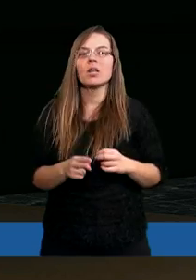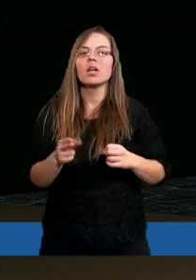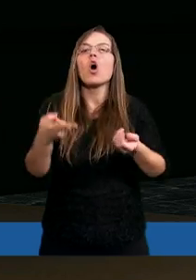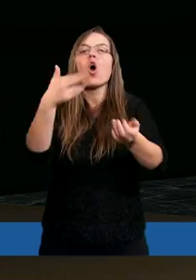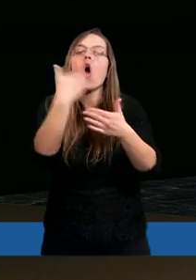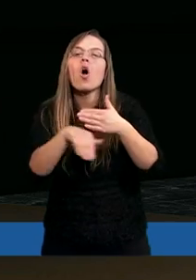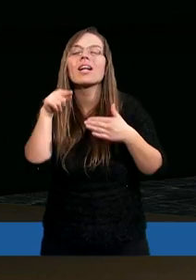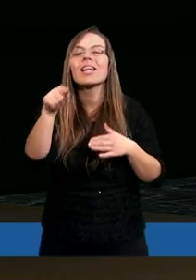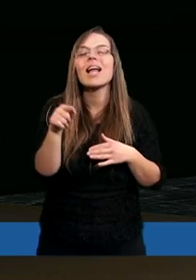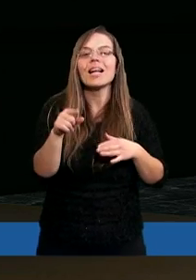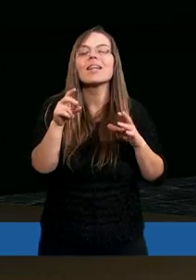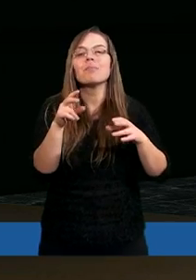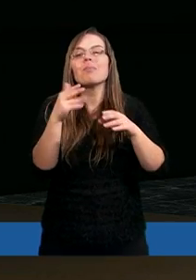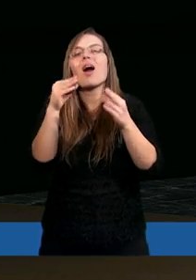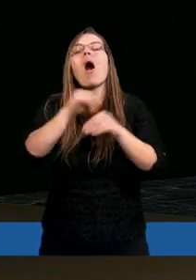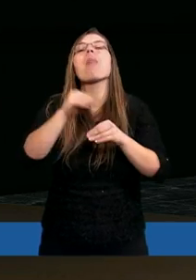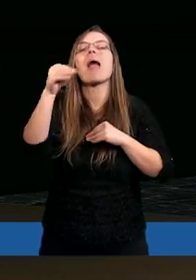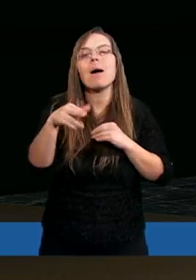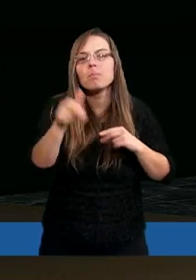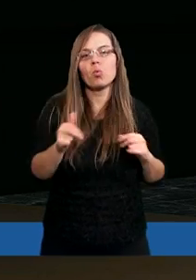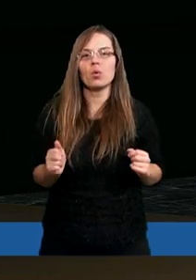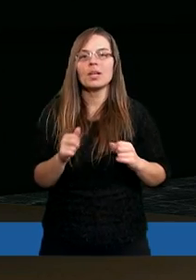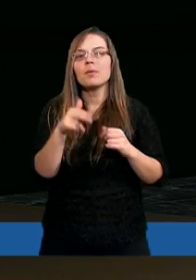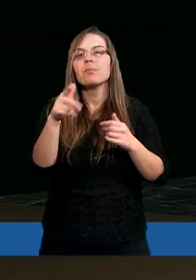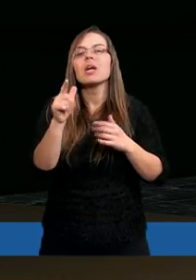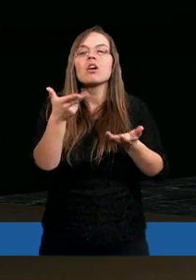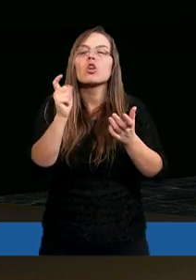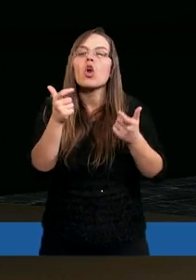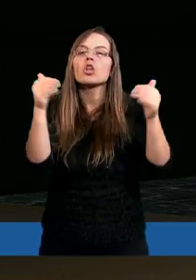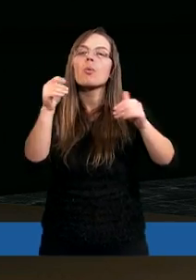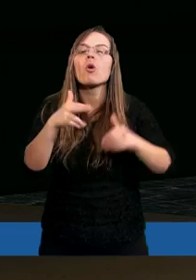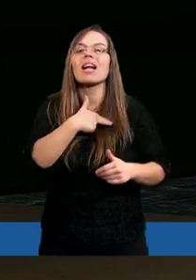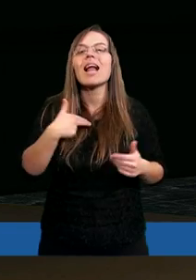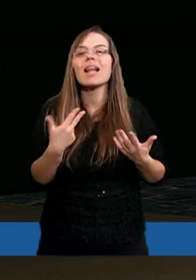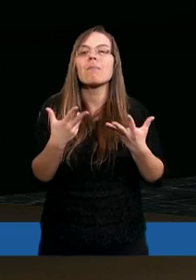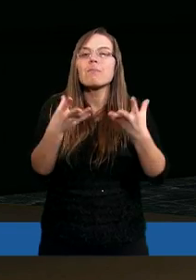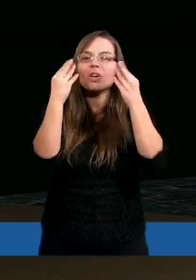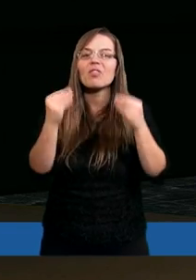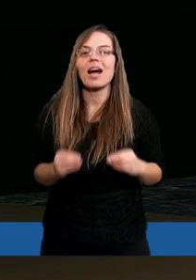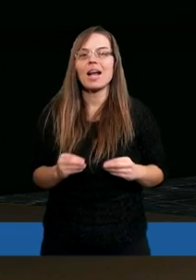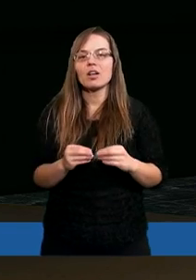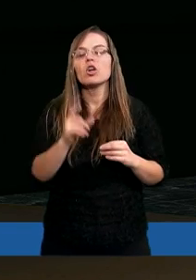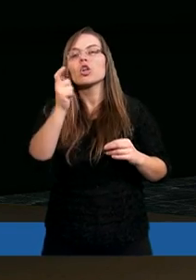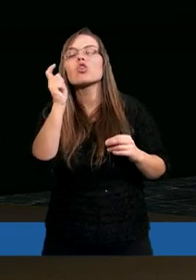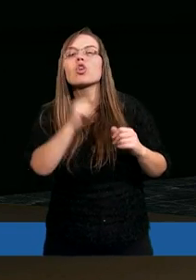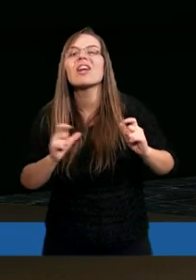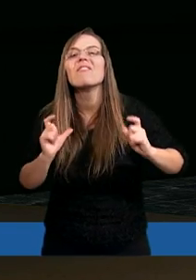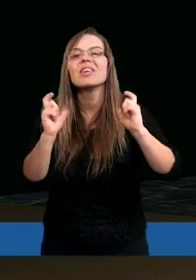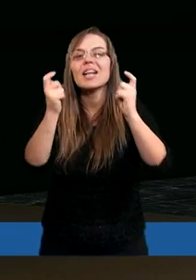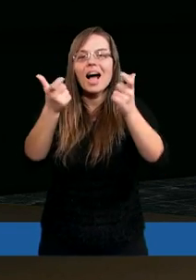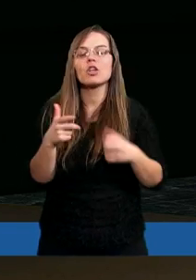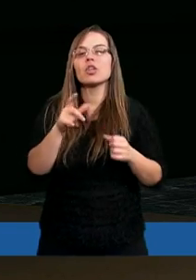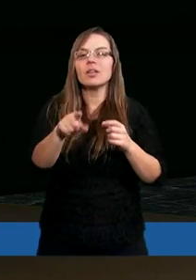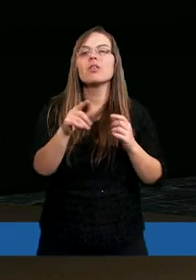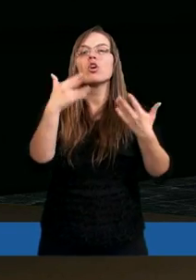jest koniec Jego egzystencji, ponieważ pomimo tego, iż teraz może nasz śmierć spotkać, to w przyszłości przyjdzie Jezus. I